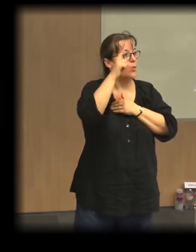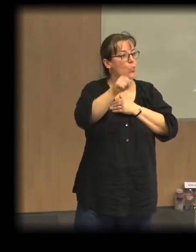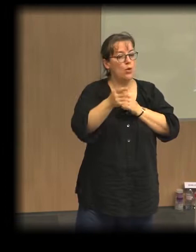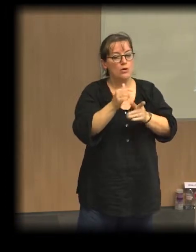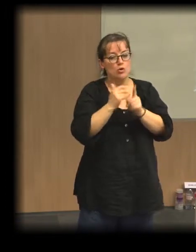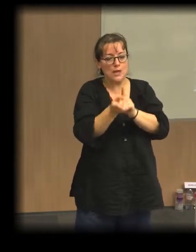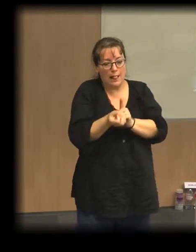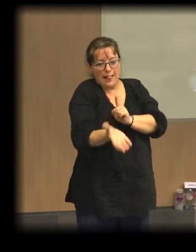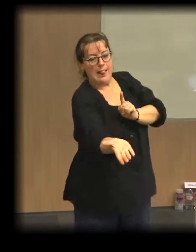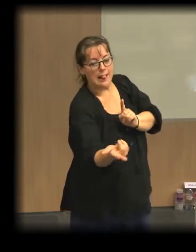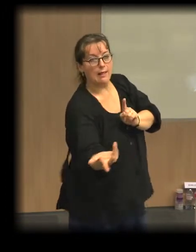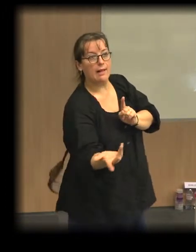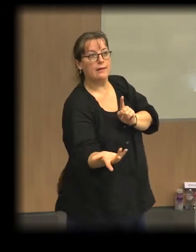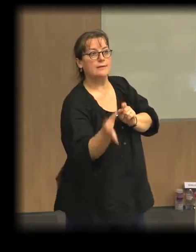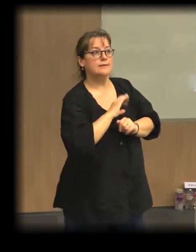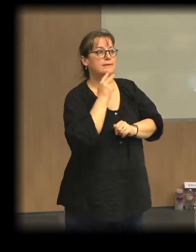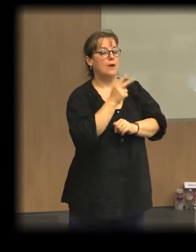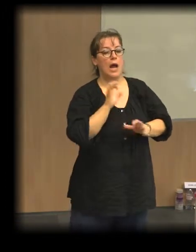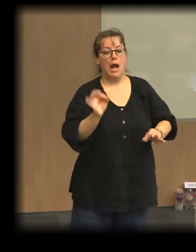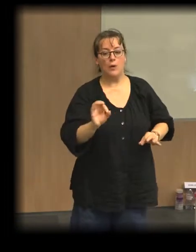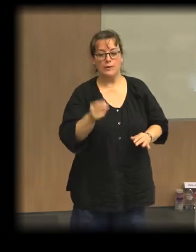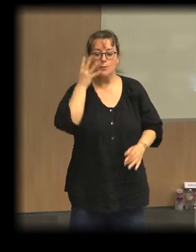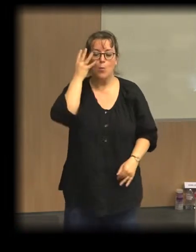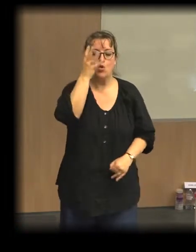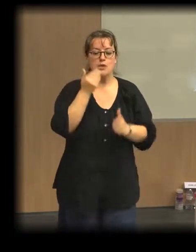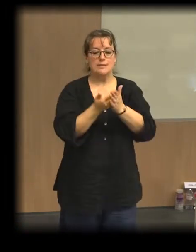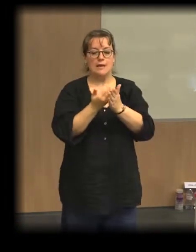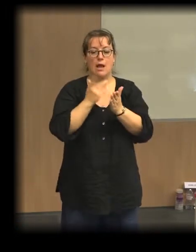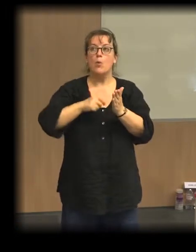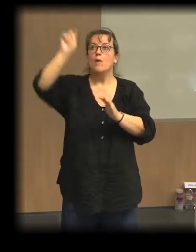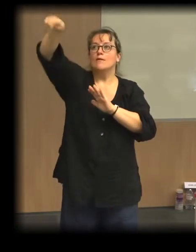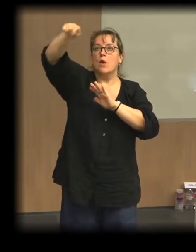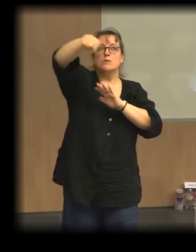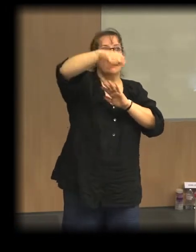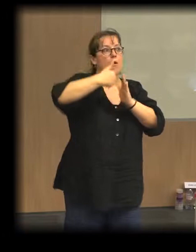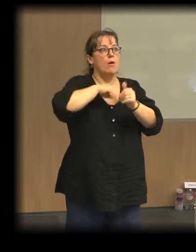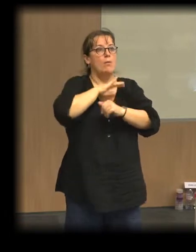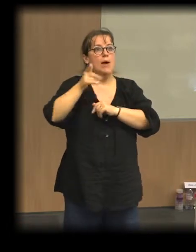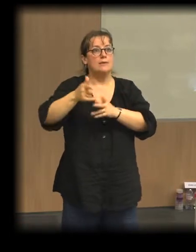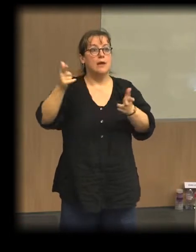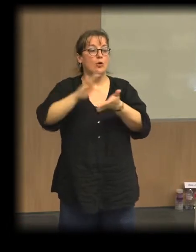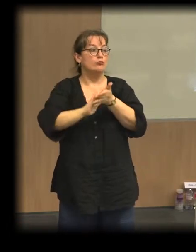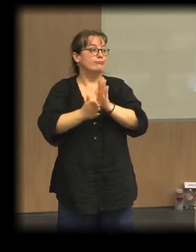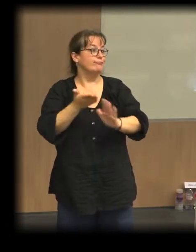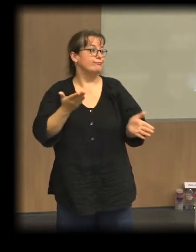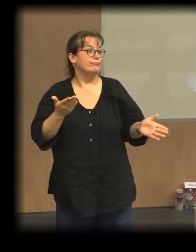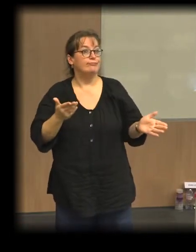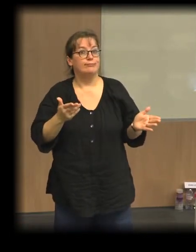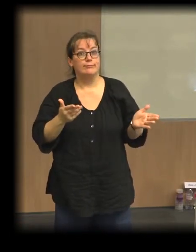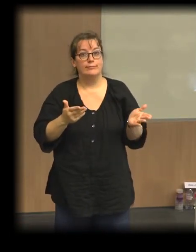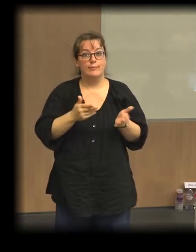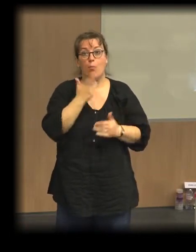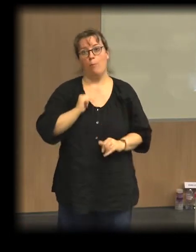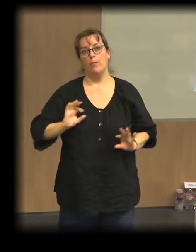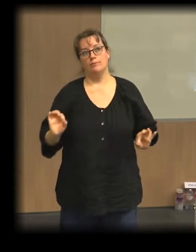privés pourraient venir abonder ce social business. On a des